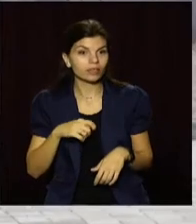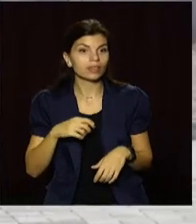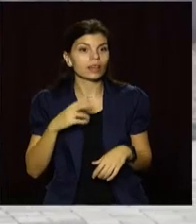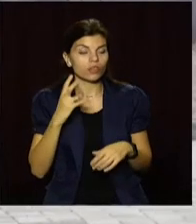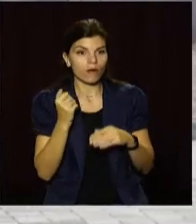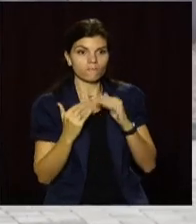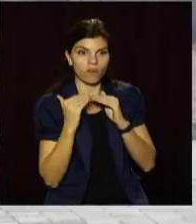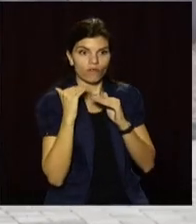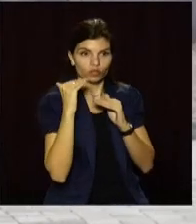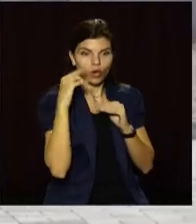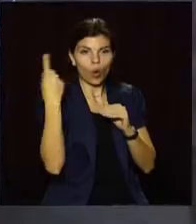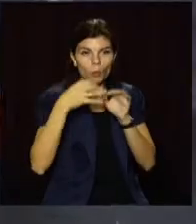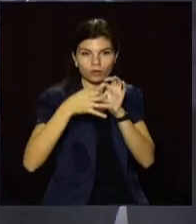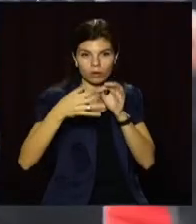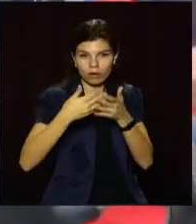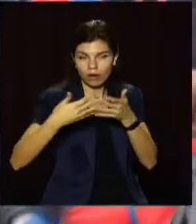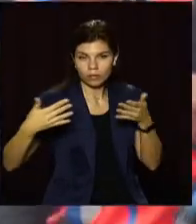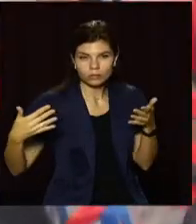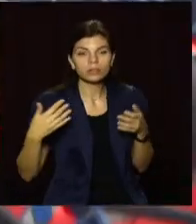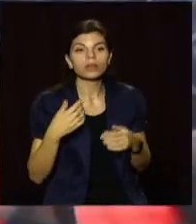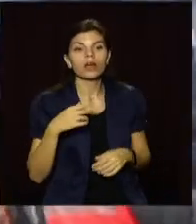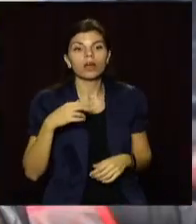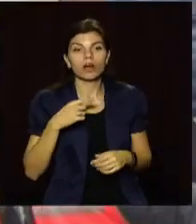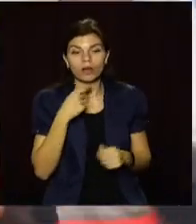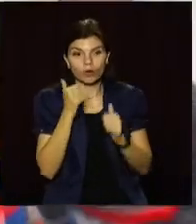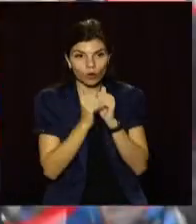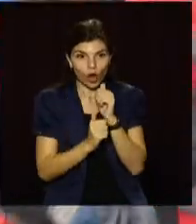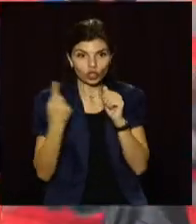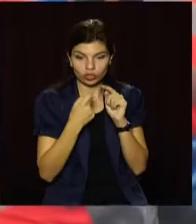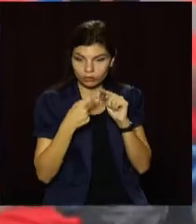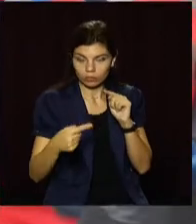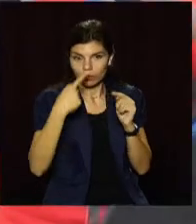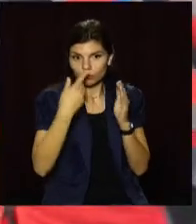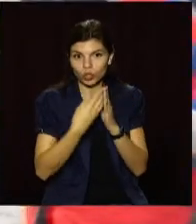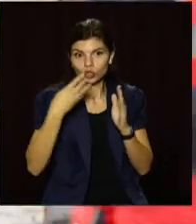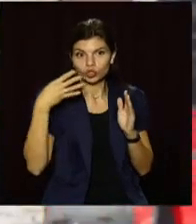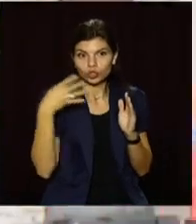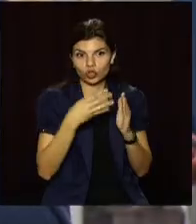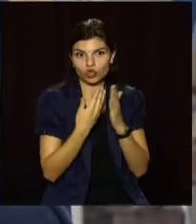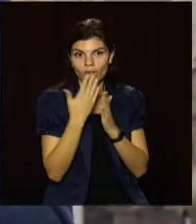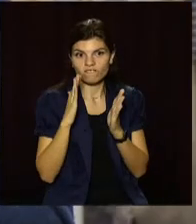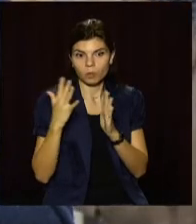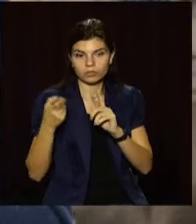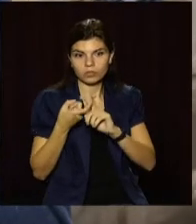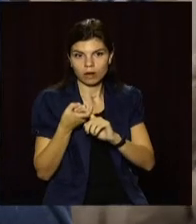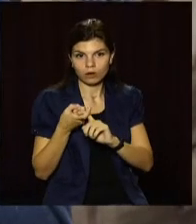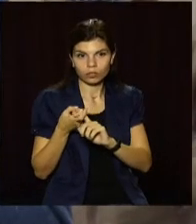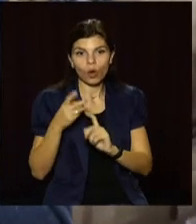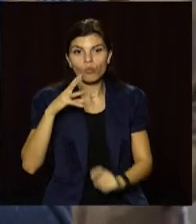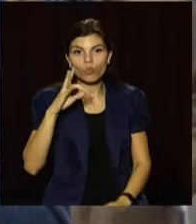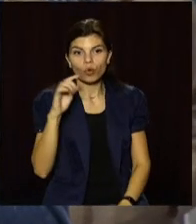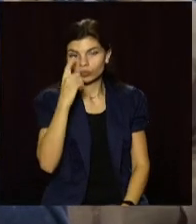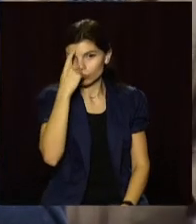на високому рівні. Протягом останнього тижня в країні щодня фіксують понад 4 тисячі нових випадків зараження. УМОЗ